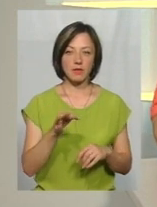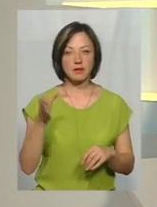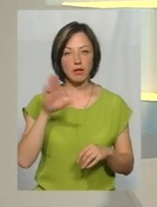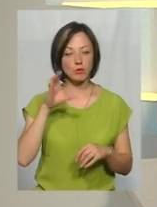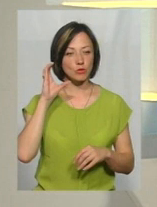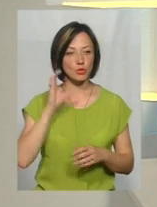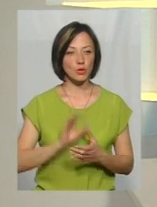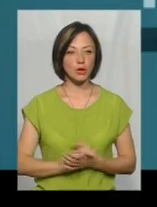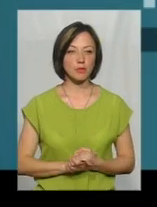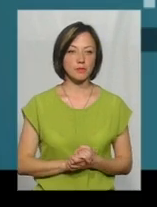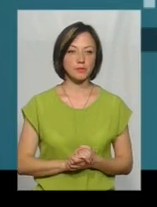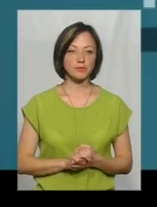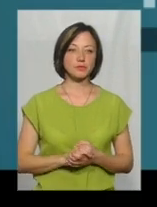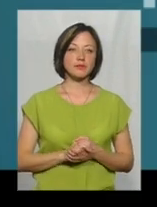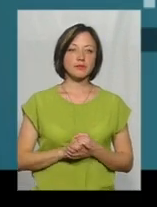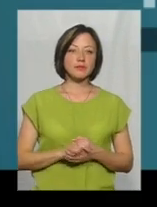послухаємо.